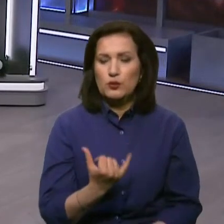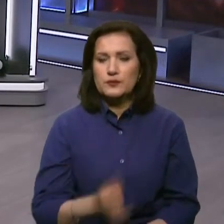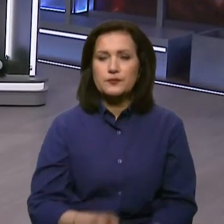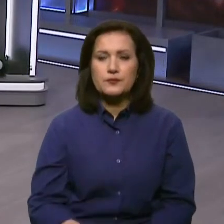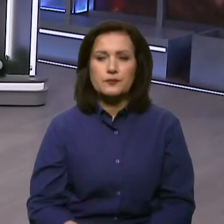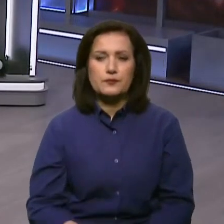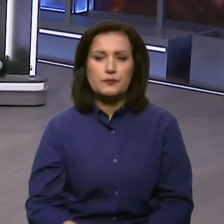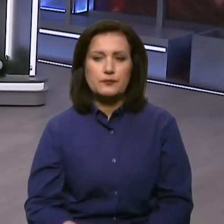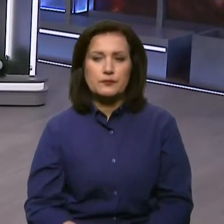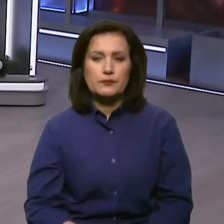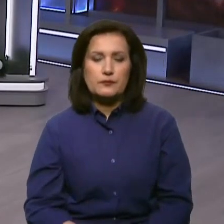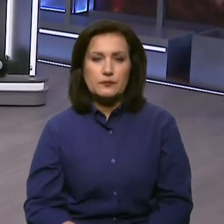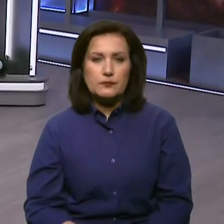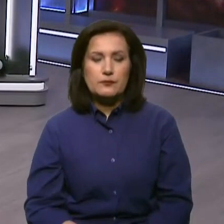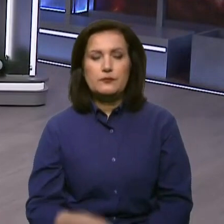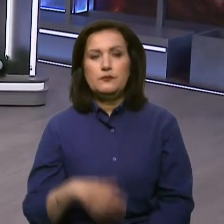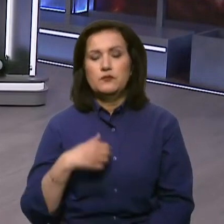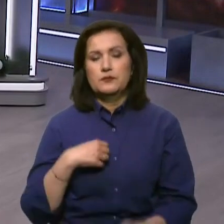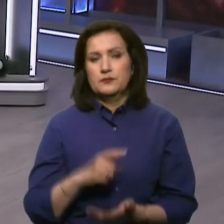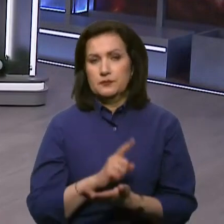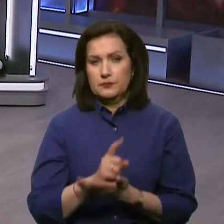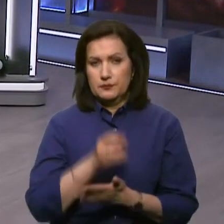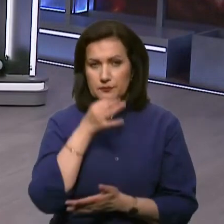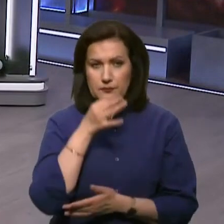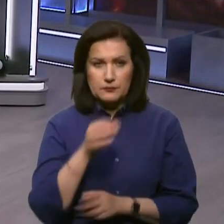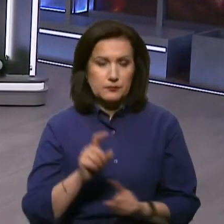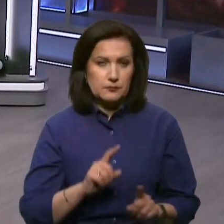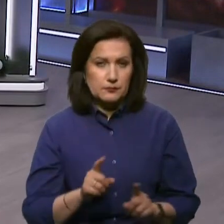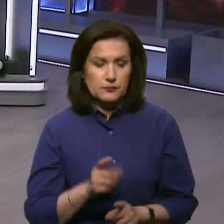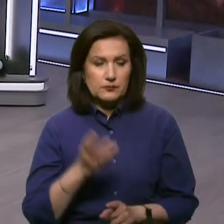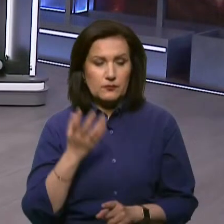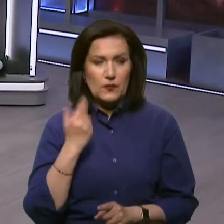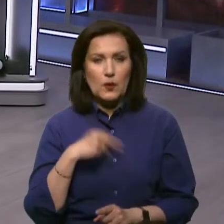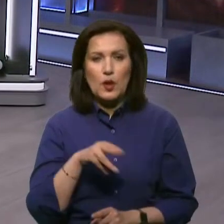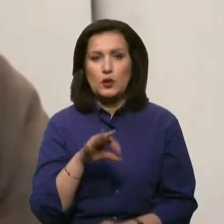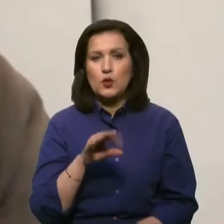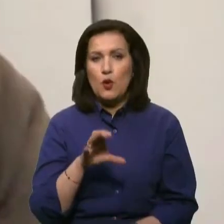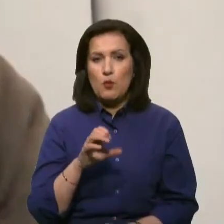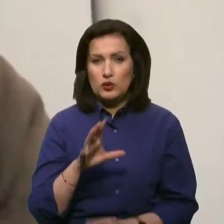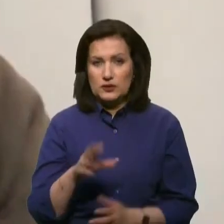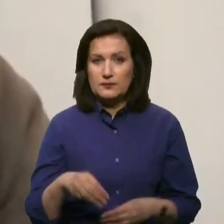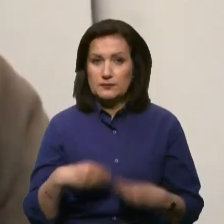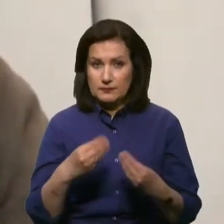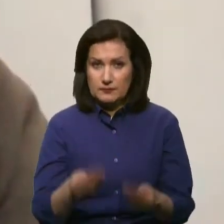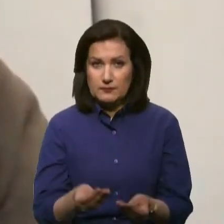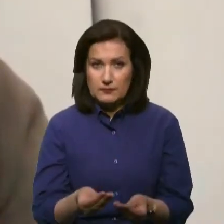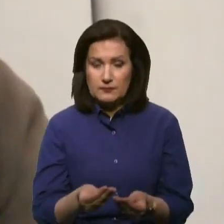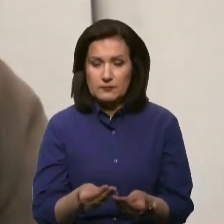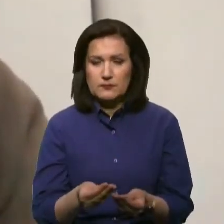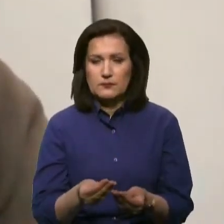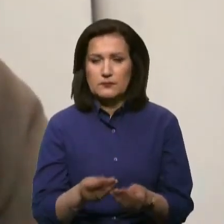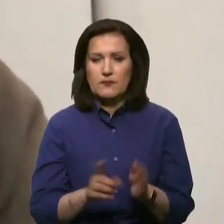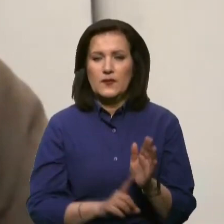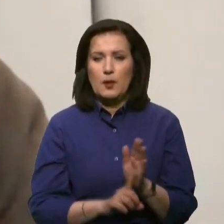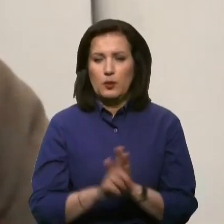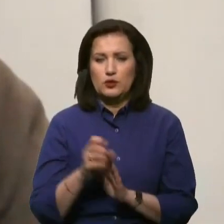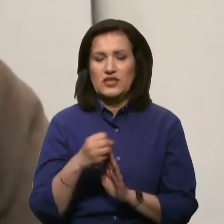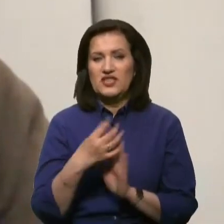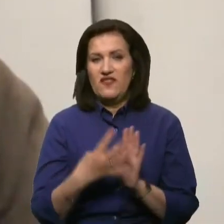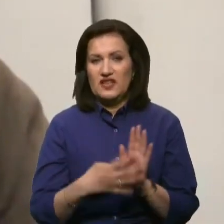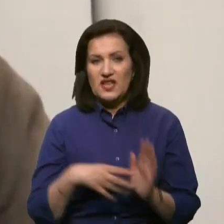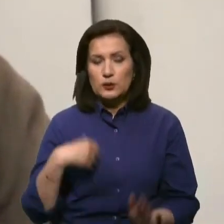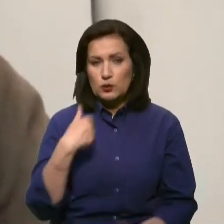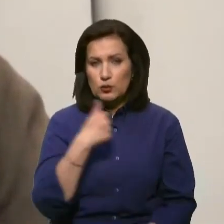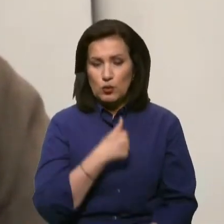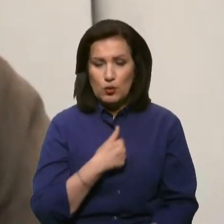Так, я маю зазначити, що коли ТОМОС надавався на початку 2019